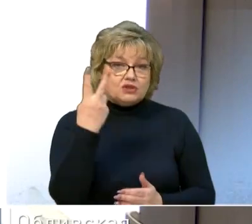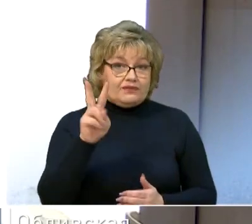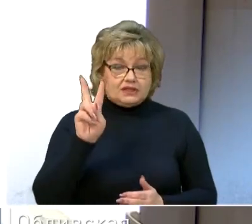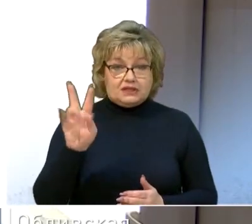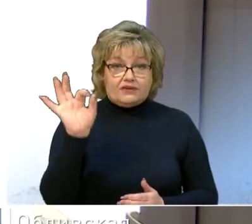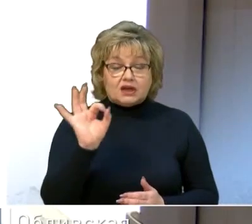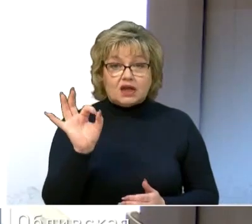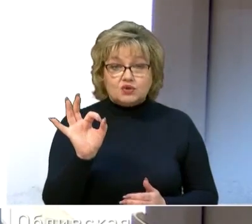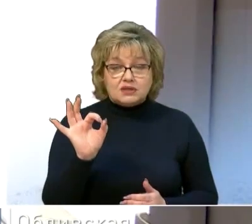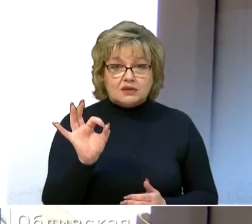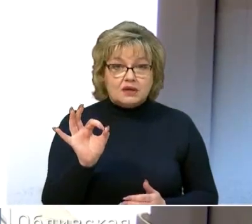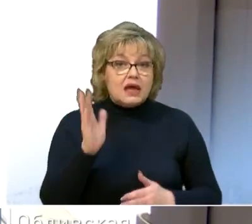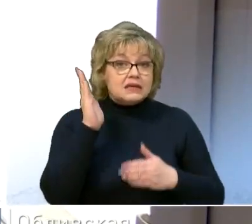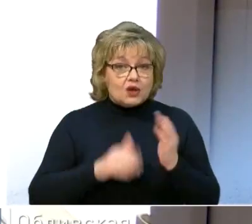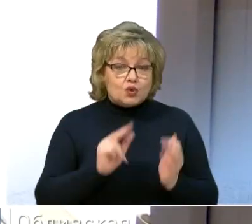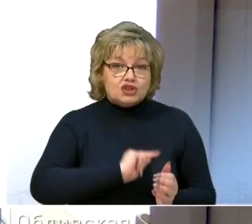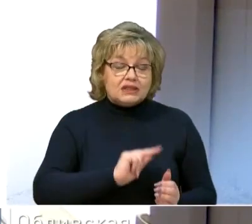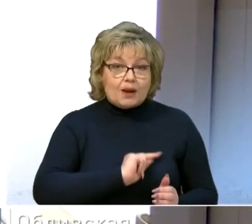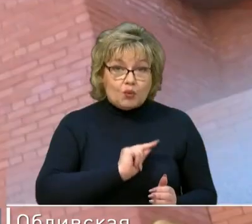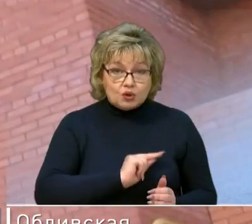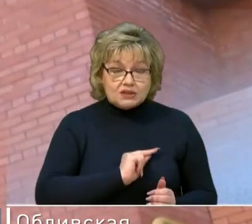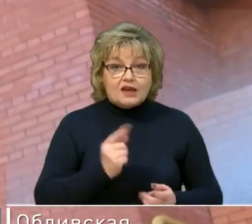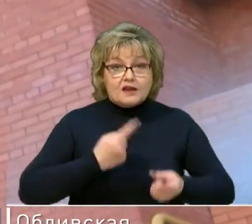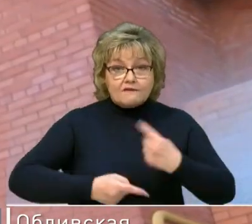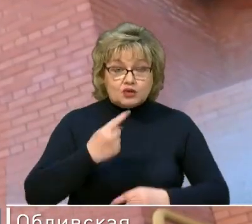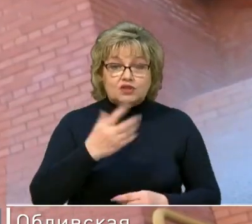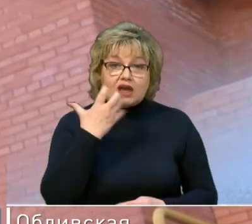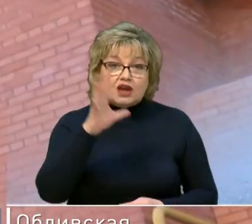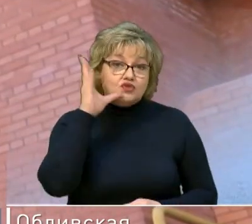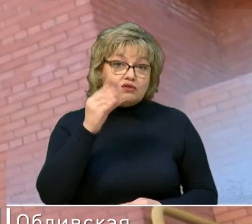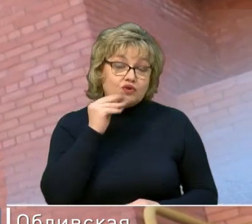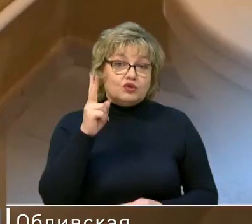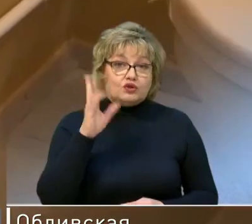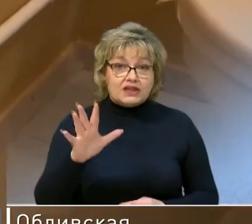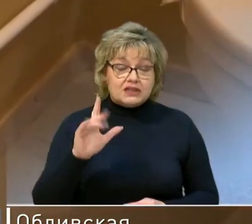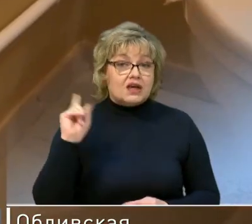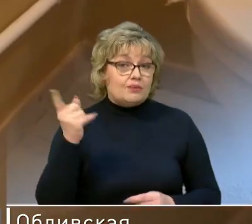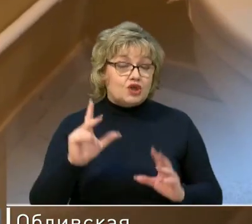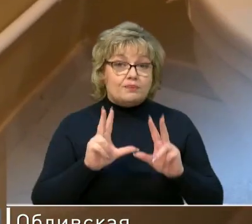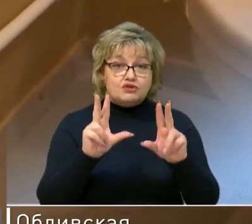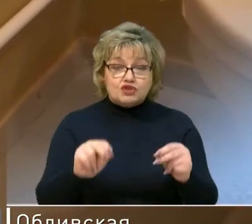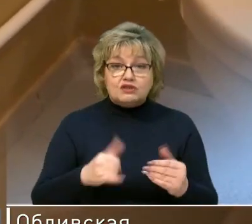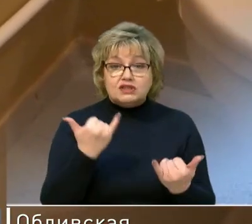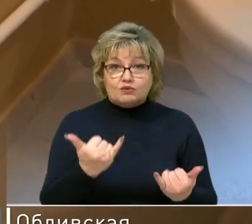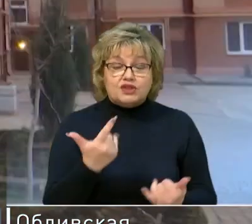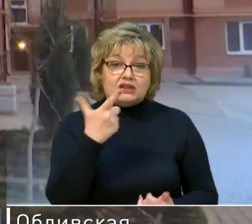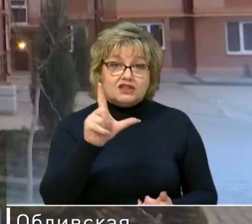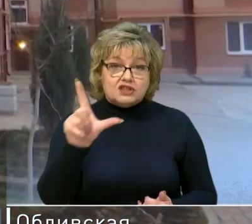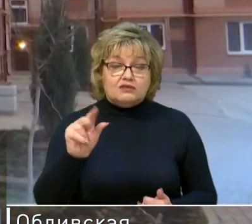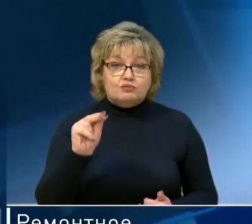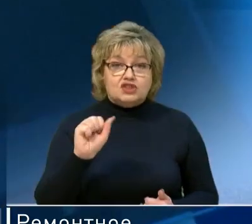22 градуса. Закончить работы и вернуть горячую воду в квартиры коммунальщики обещают сегодня к 22